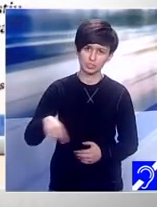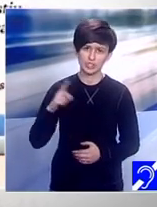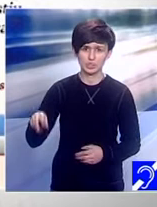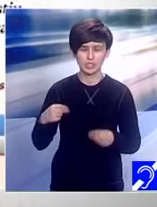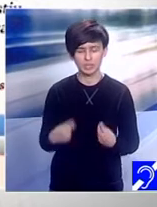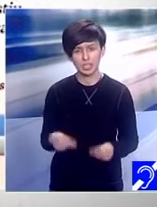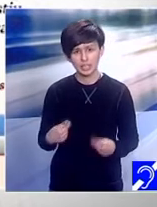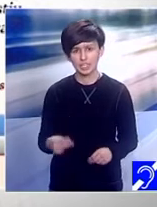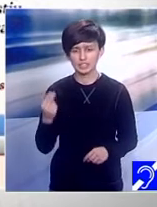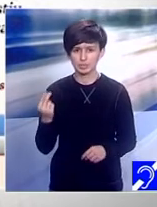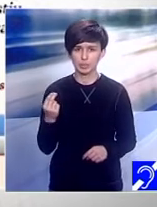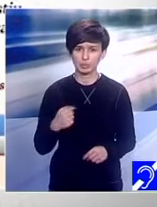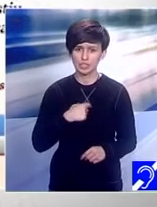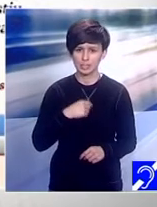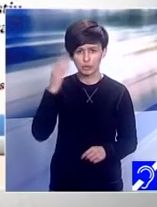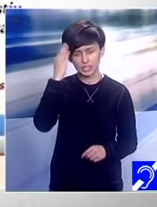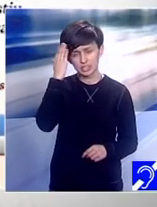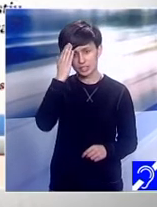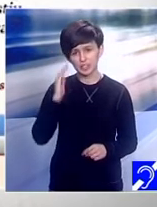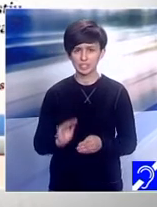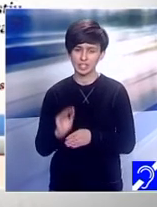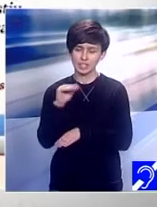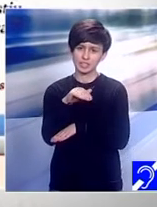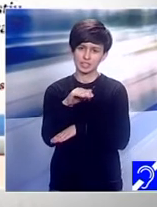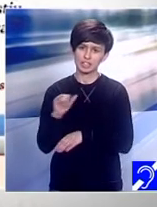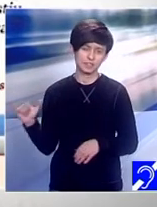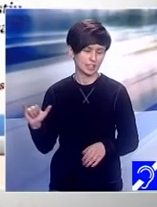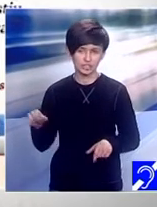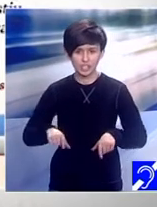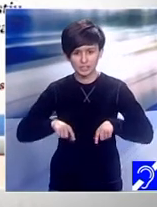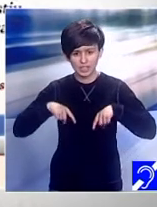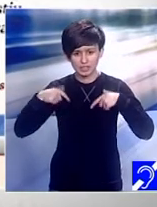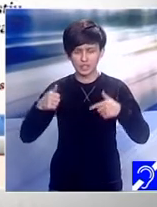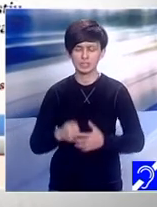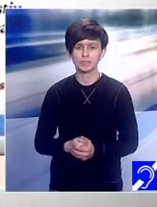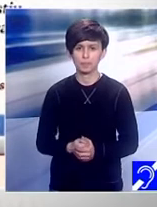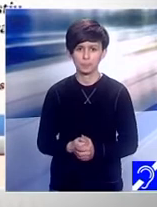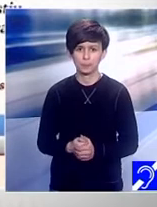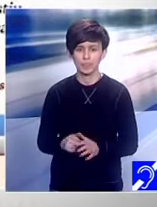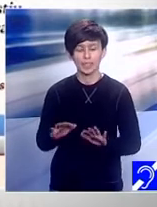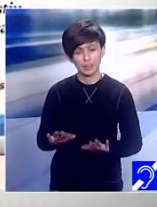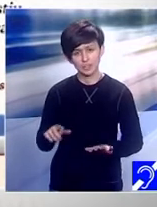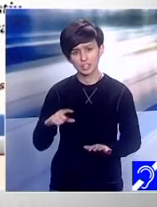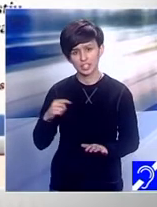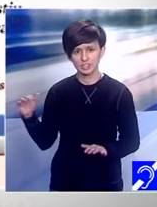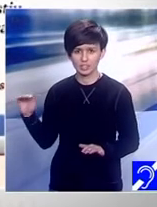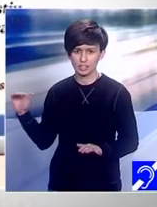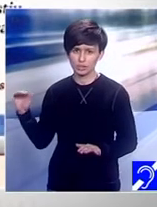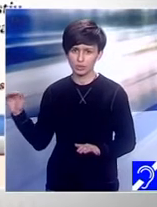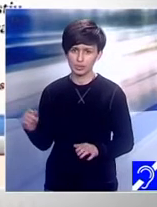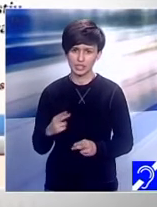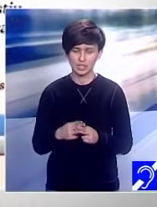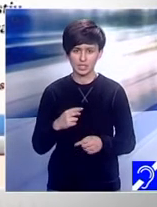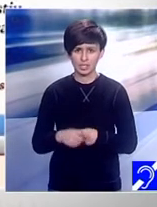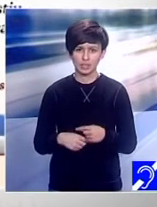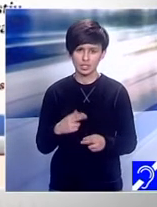poată învăța să devină și ei cineva în viață. Aveți dreptate, doamnă, completează doamna Mia. Copiii ăștia bolnavi, doamne, iartă-mă, ar trebui duși